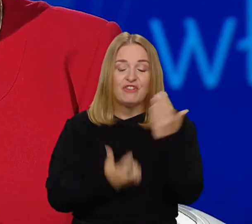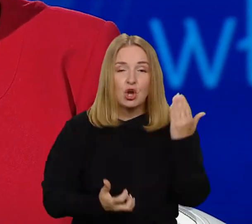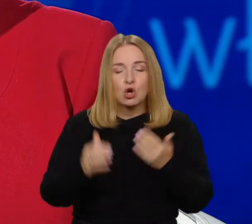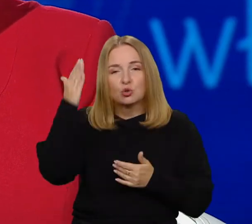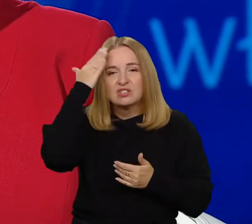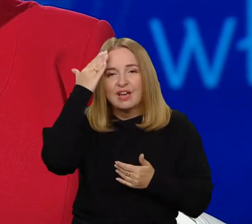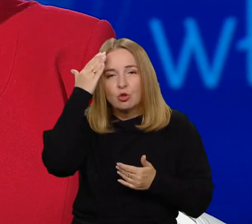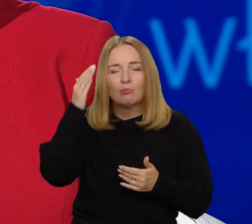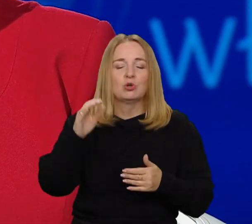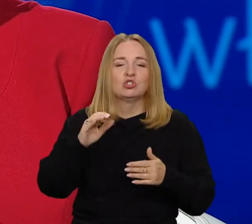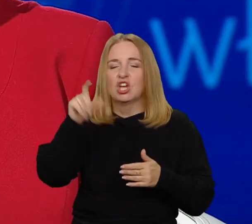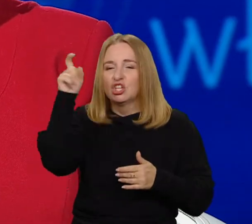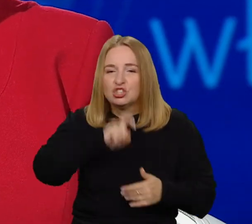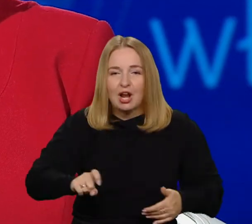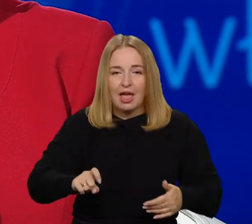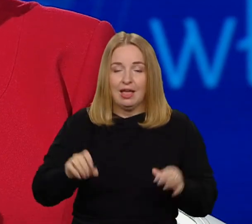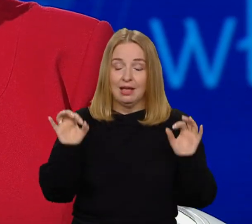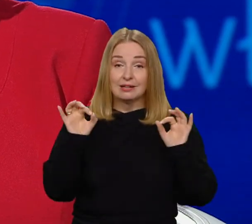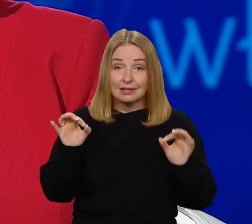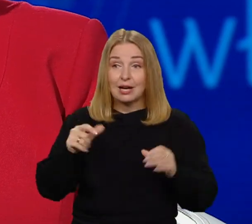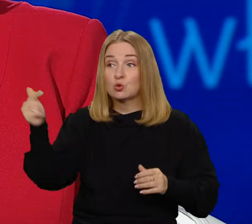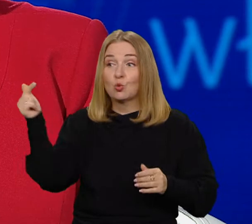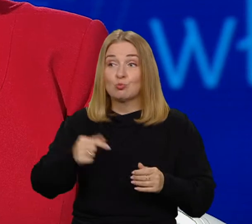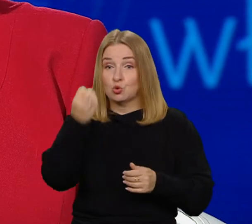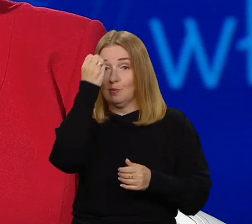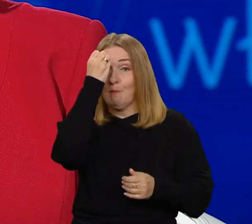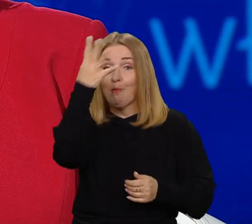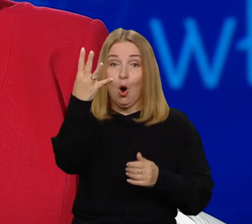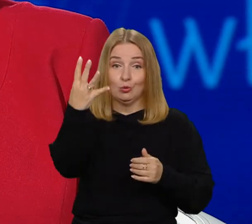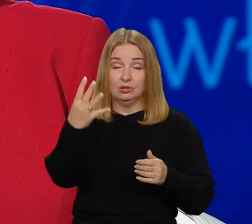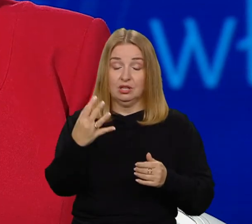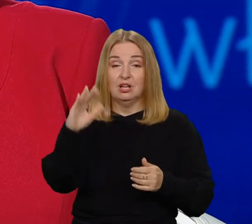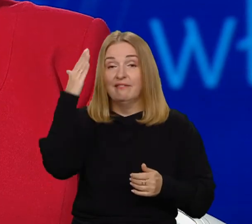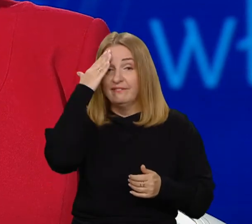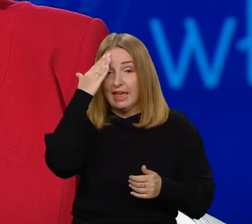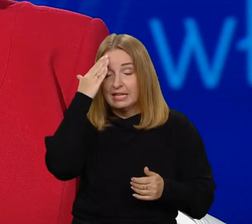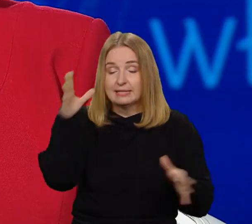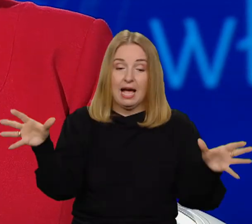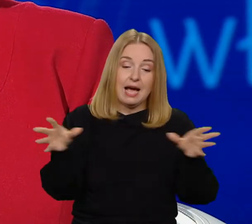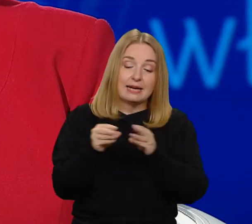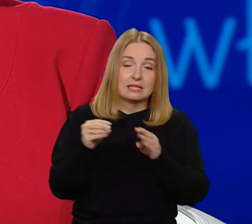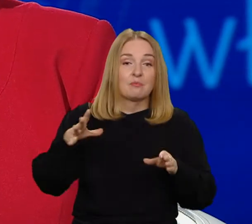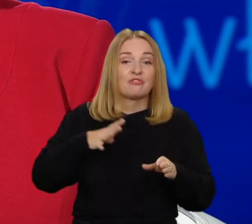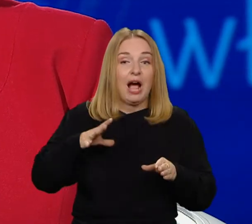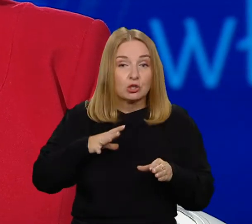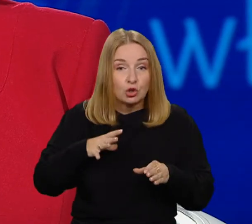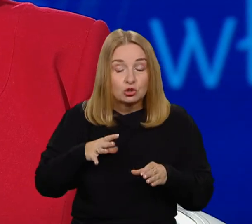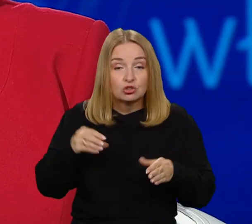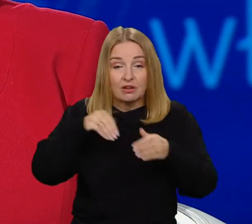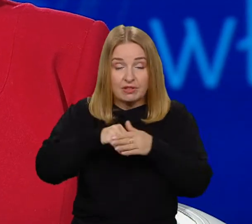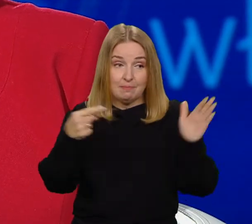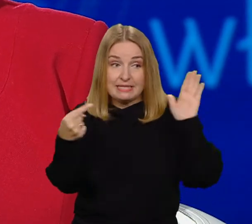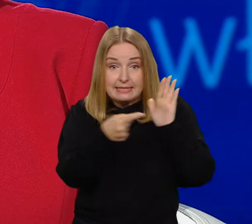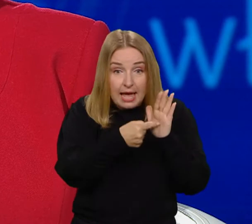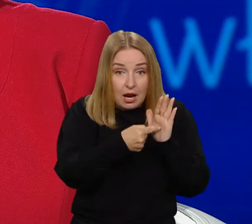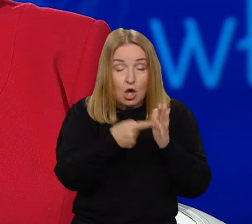mamy mądrość, która dokłada do wiedzy zestaw wartości, które nami kierują i mówią, czy cele, w jakich